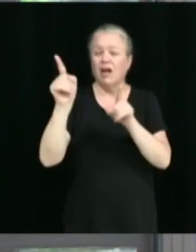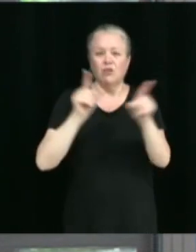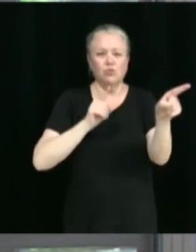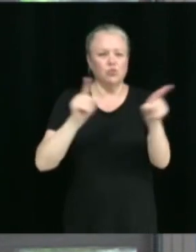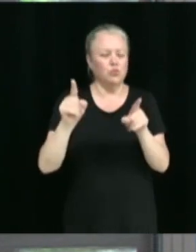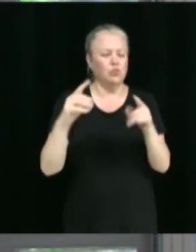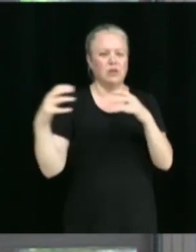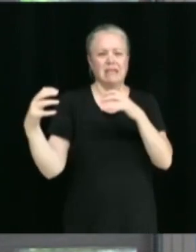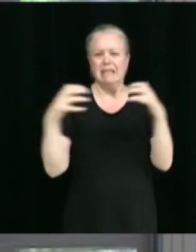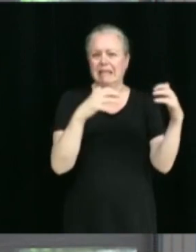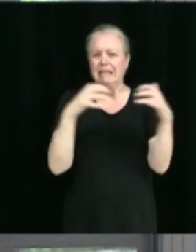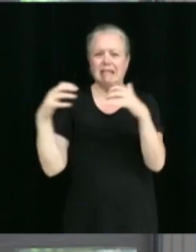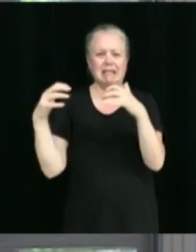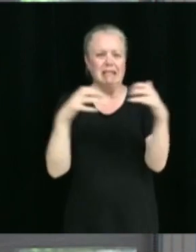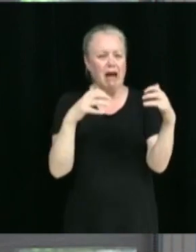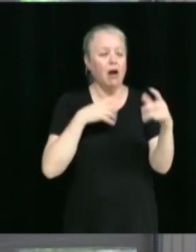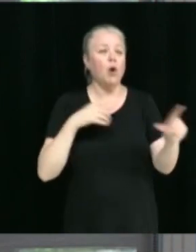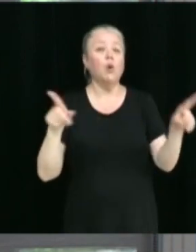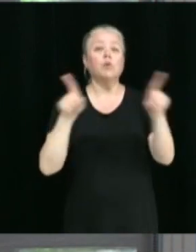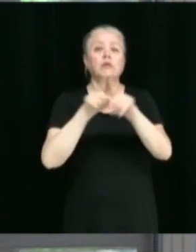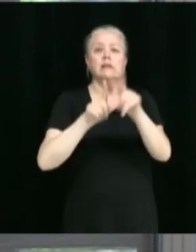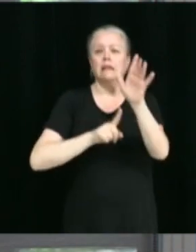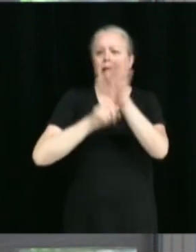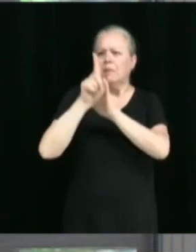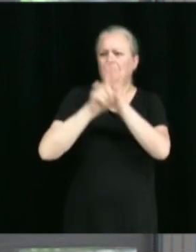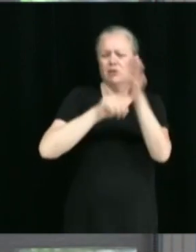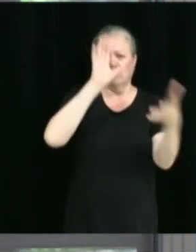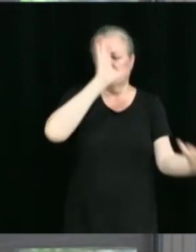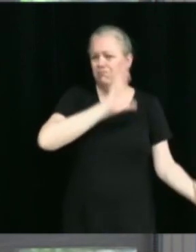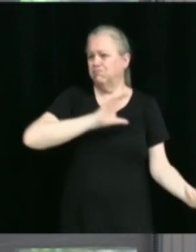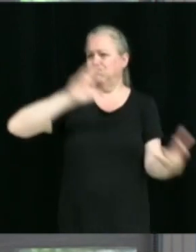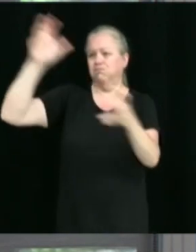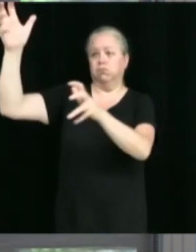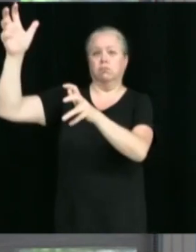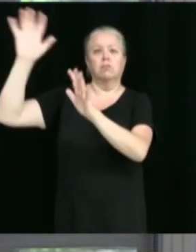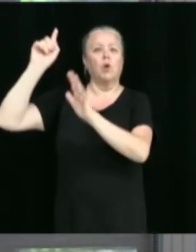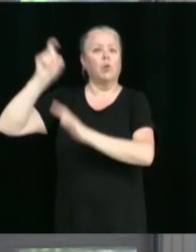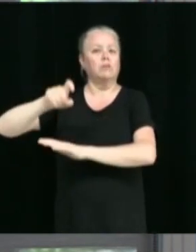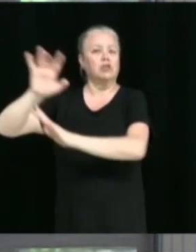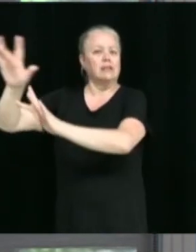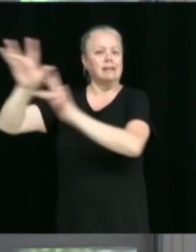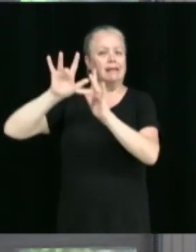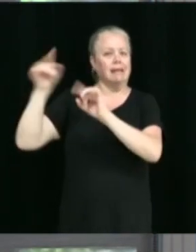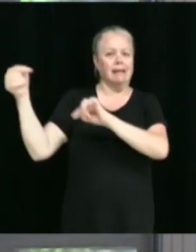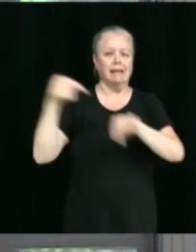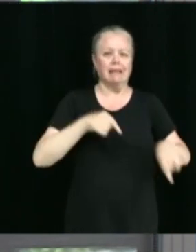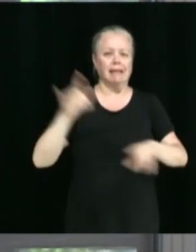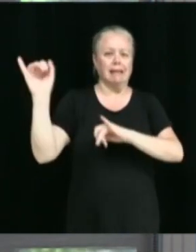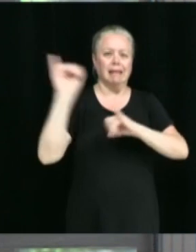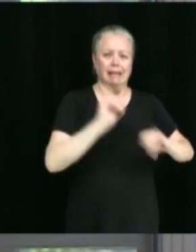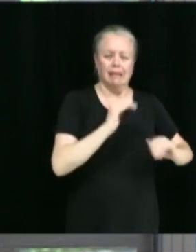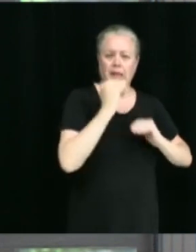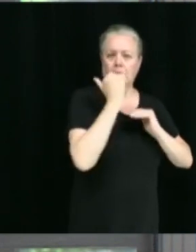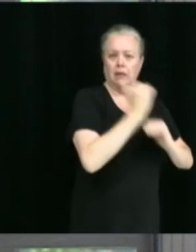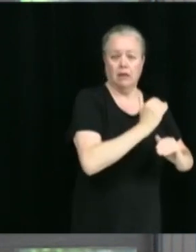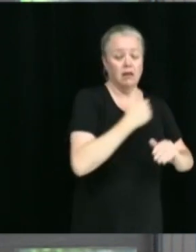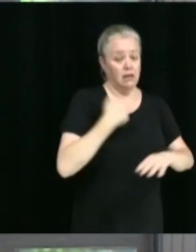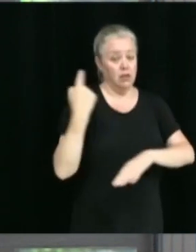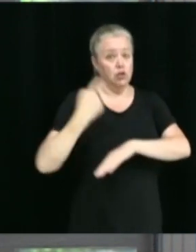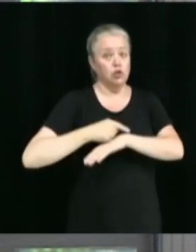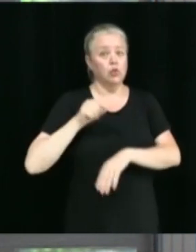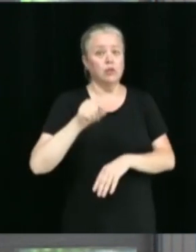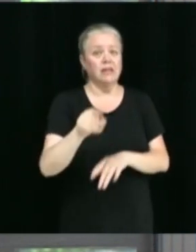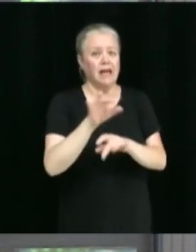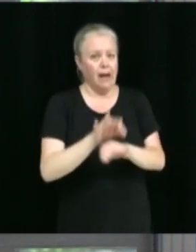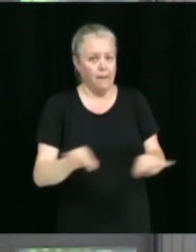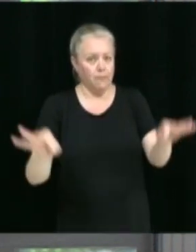monde, que l'on pense aux épisodes climatiques qui amènent également des réfugiés. C'est une journée qui est particulièrement donc importante pour